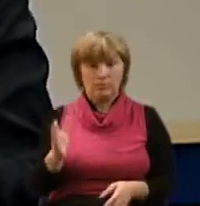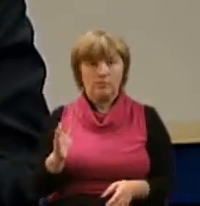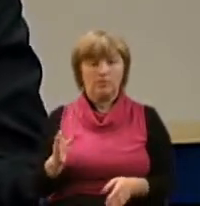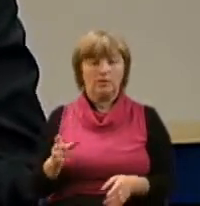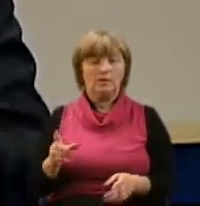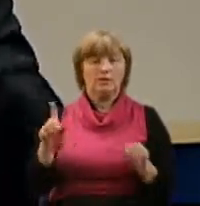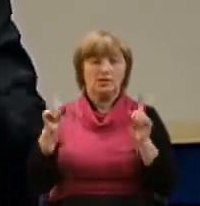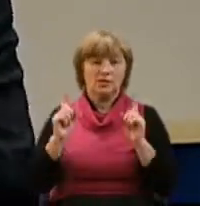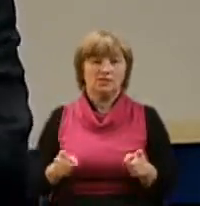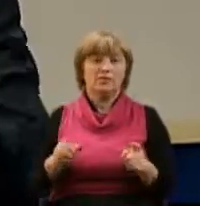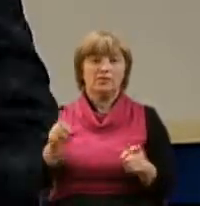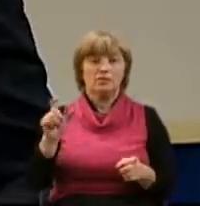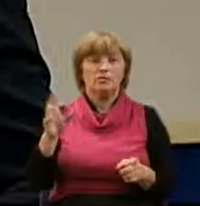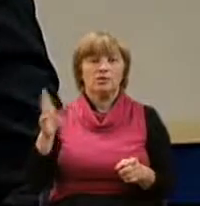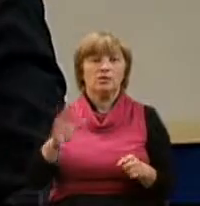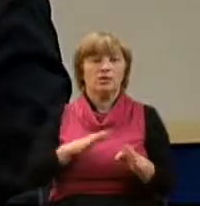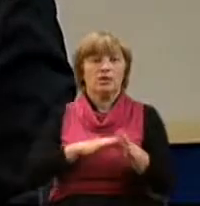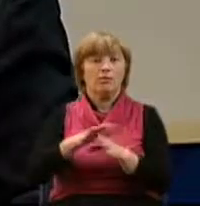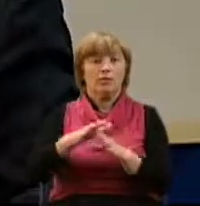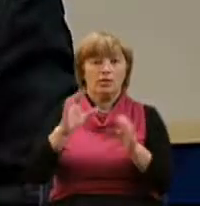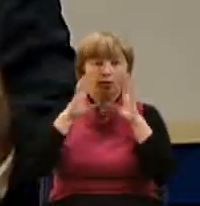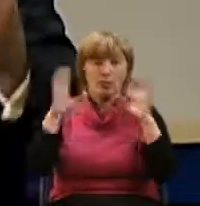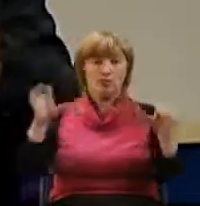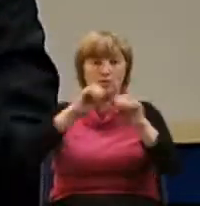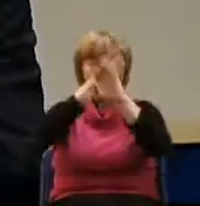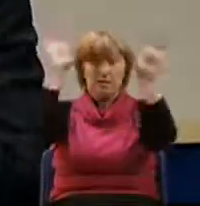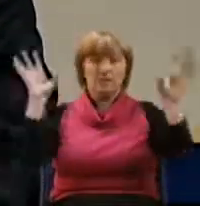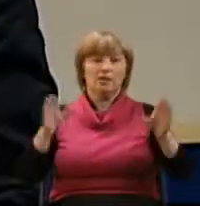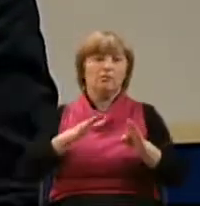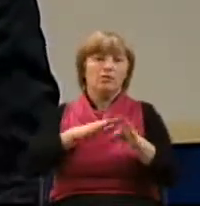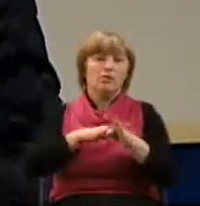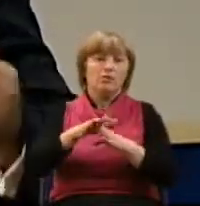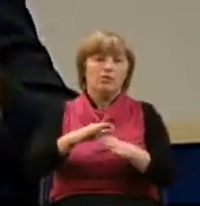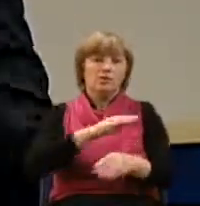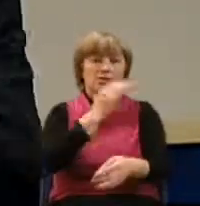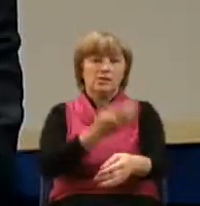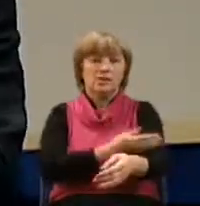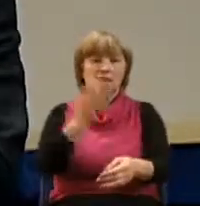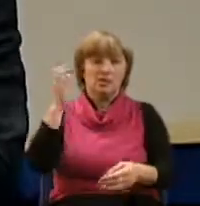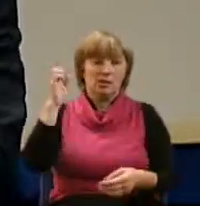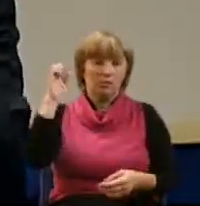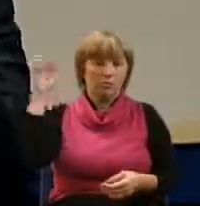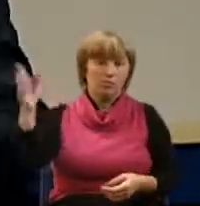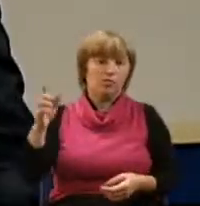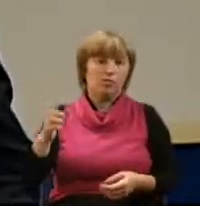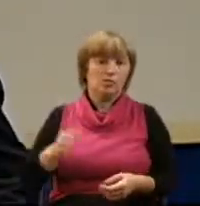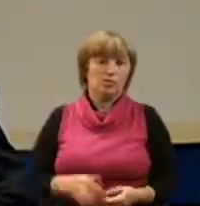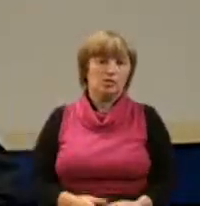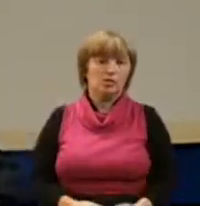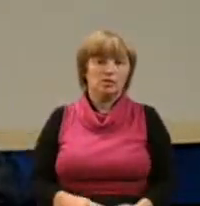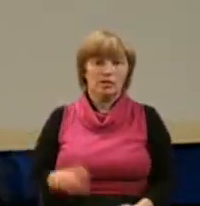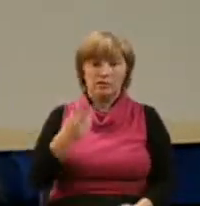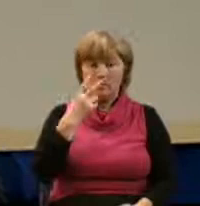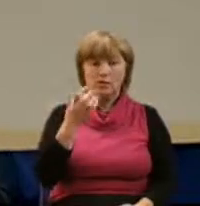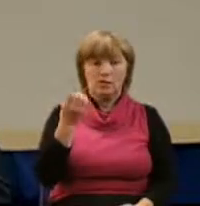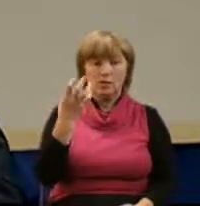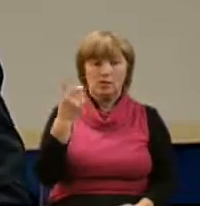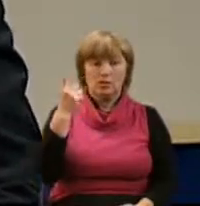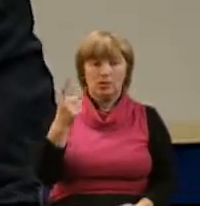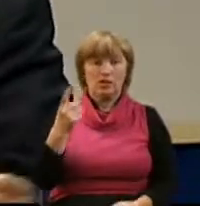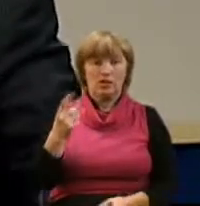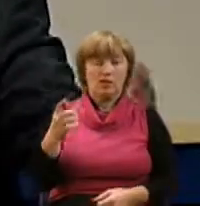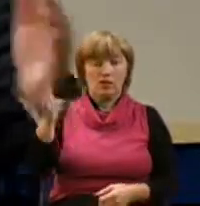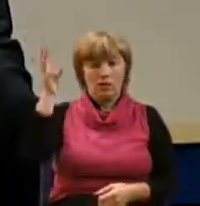наполнены Духом Святым, наполнены силой Божьей, наполнены помазанием. Мы видим еще одного апостола, который